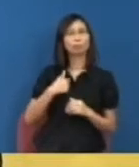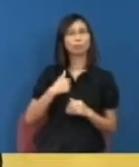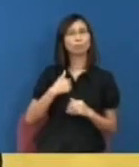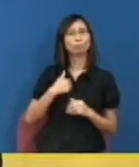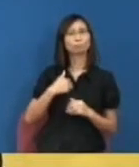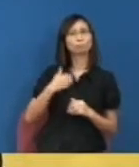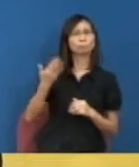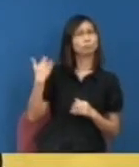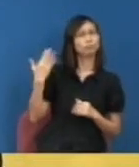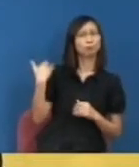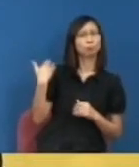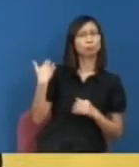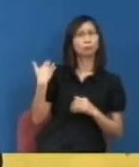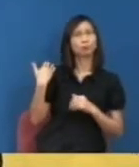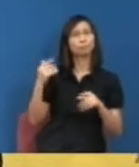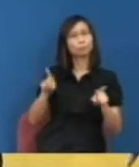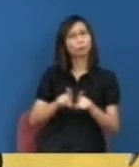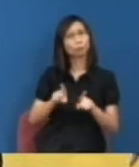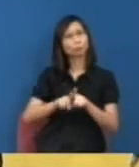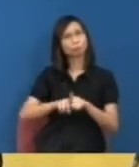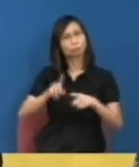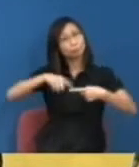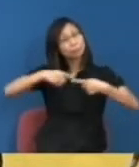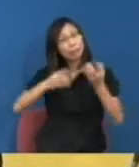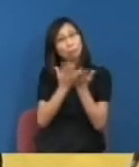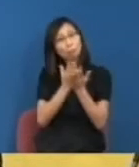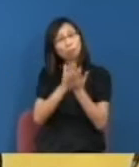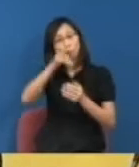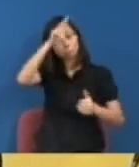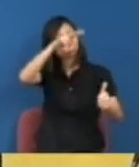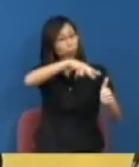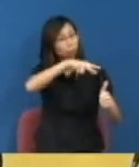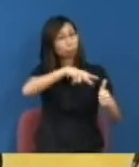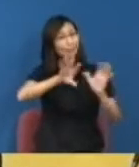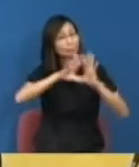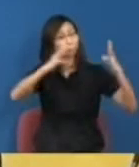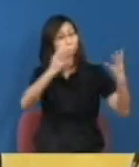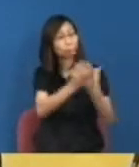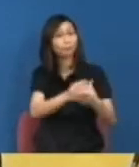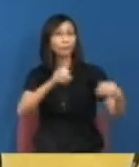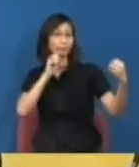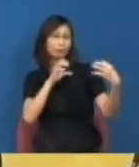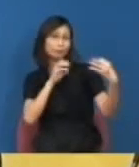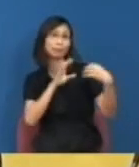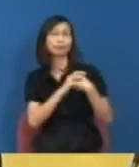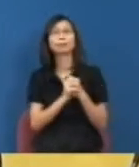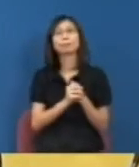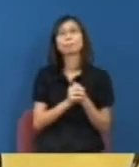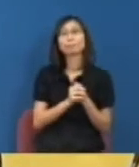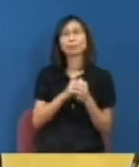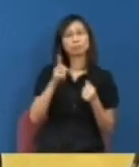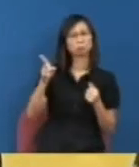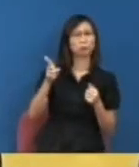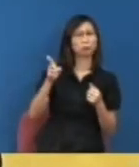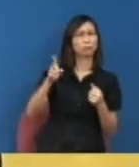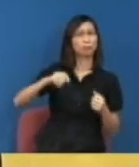一些大學的管理層即閒聊的時候在角落閒聊的時候就說為何校